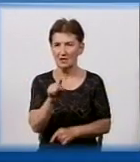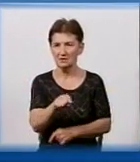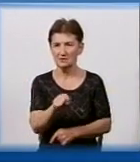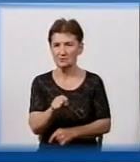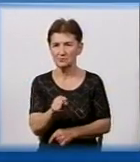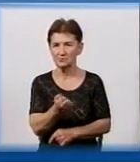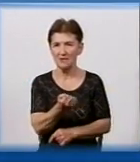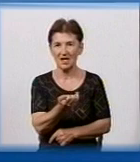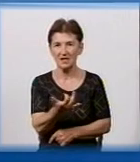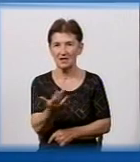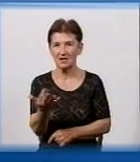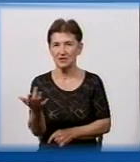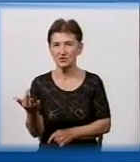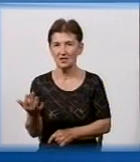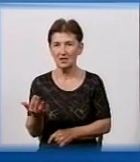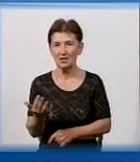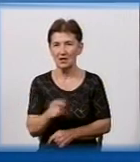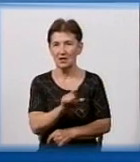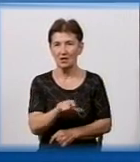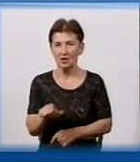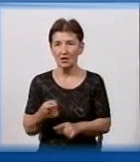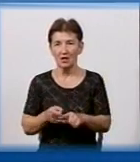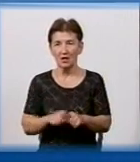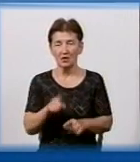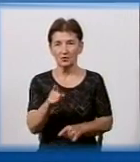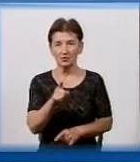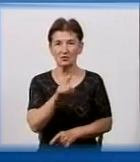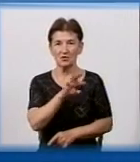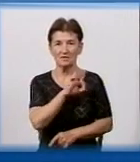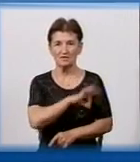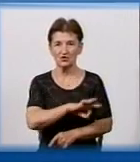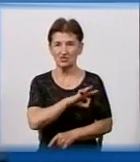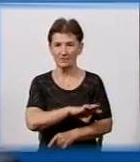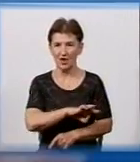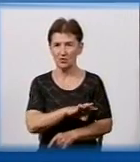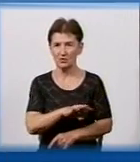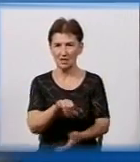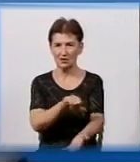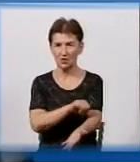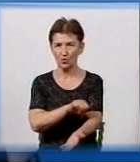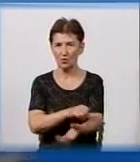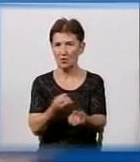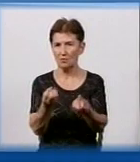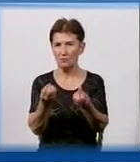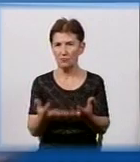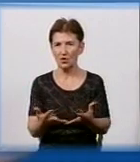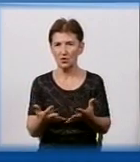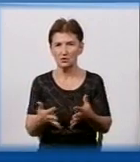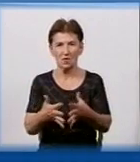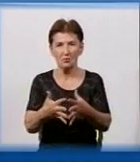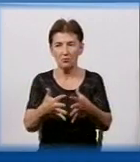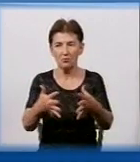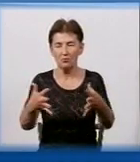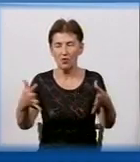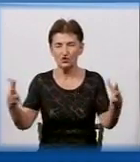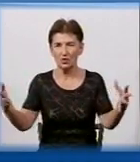кількість людей, які вживають наркотики на їхньому мікрорайоні, є просто якоюсь великою, будемо